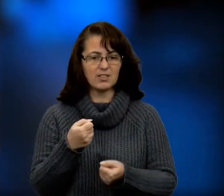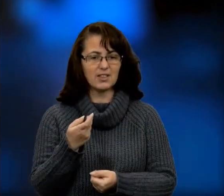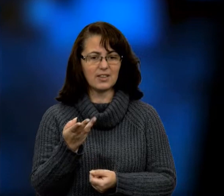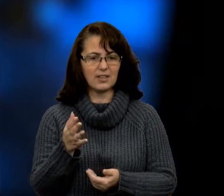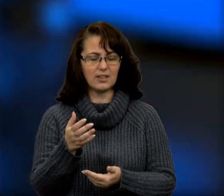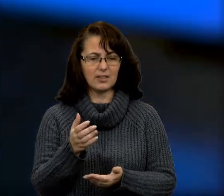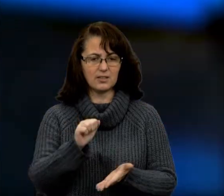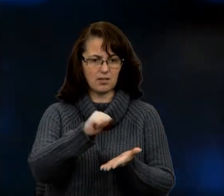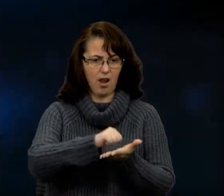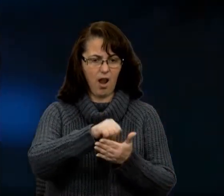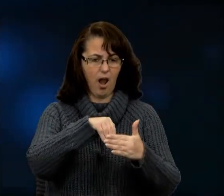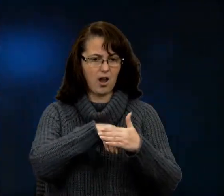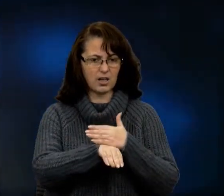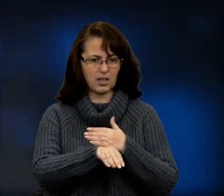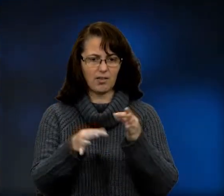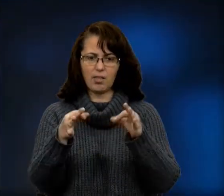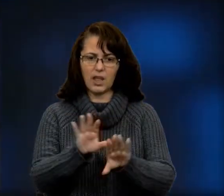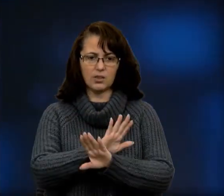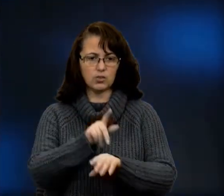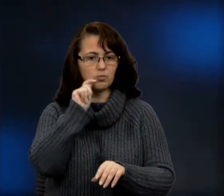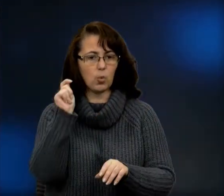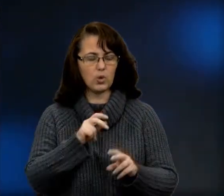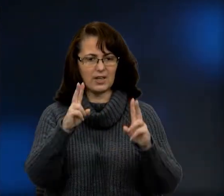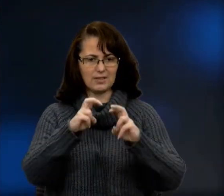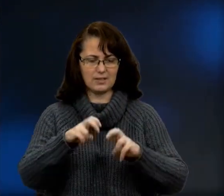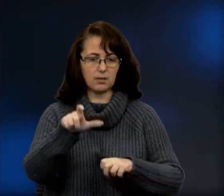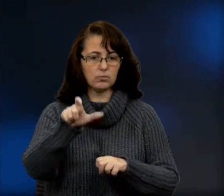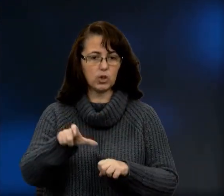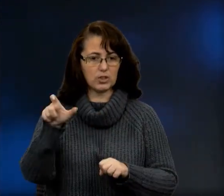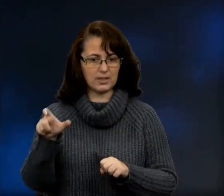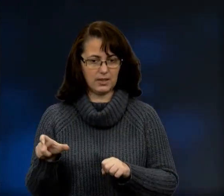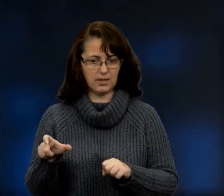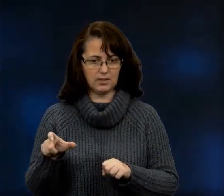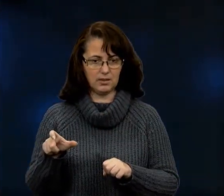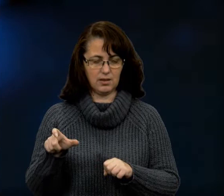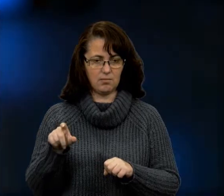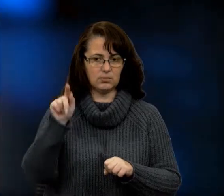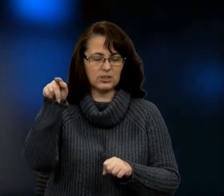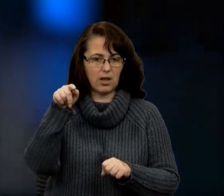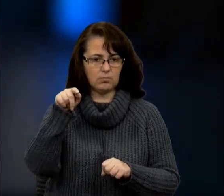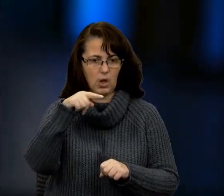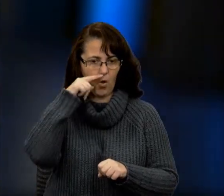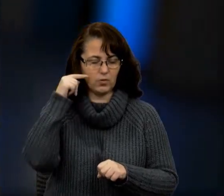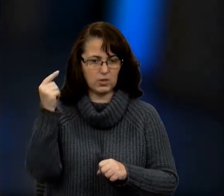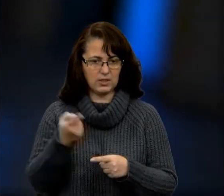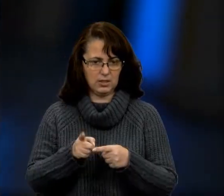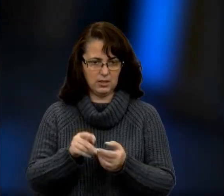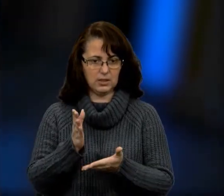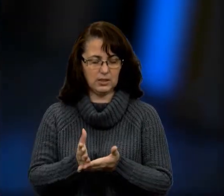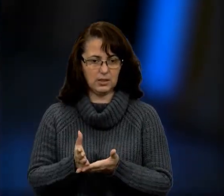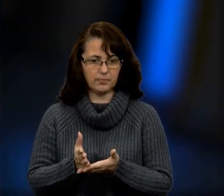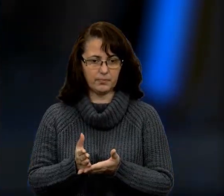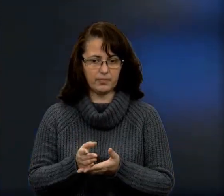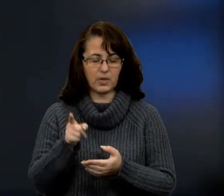архівів недоступна українським дослідникам в Росії, який знаходиться. Вони